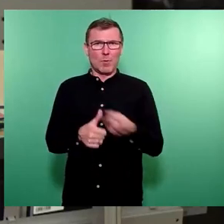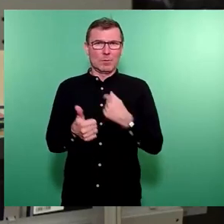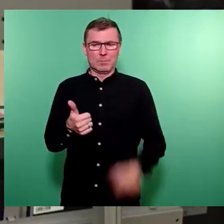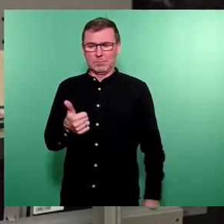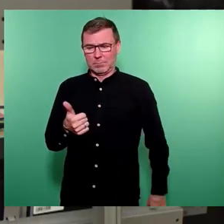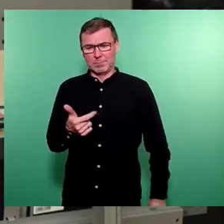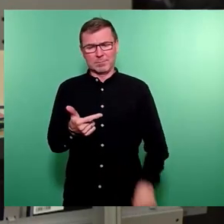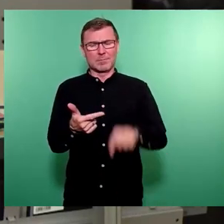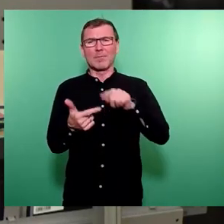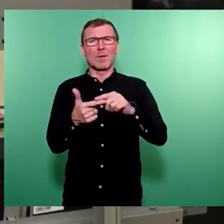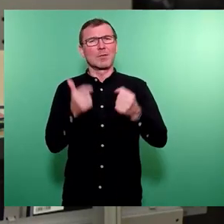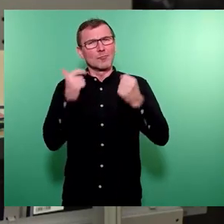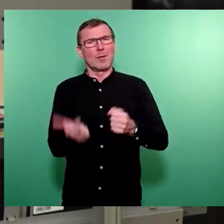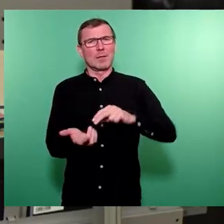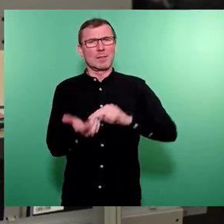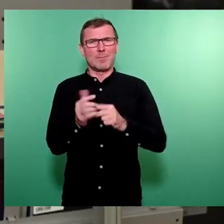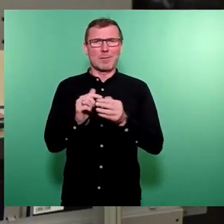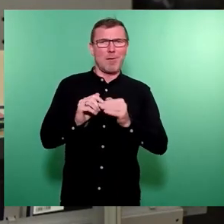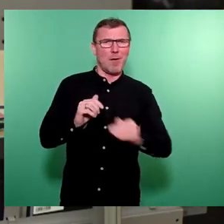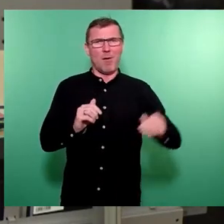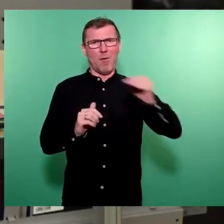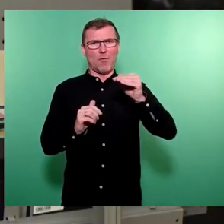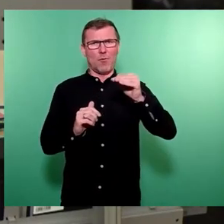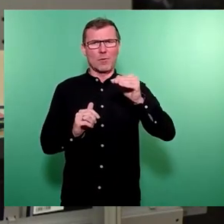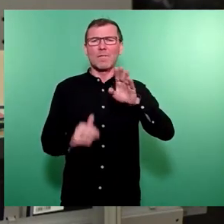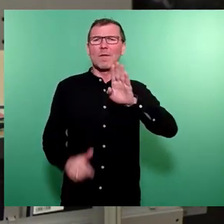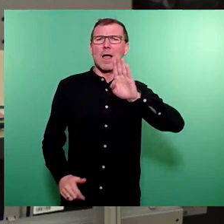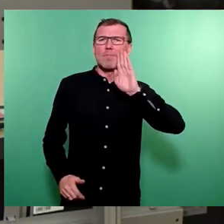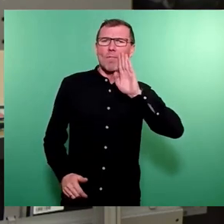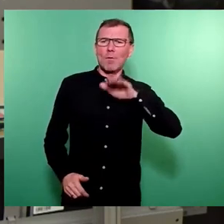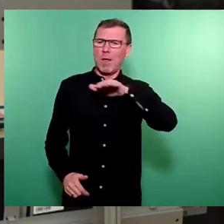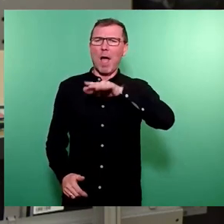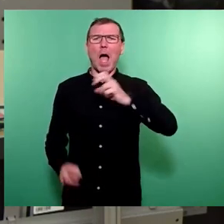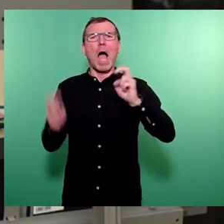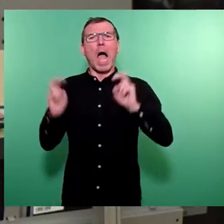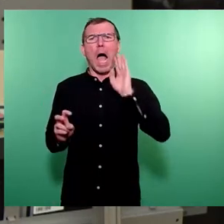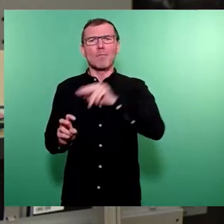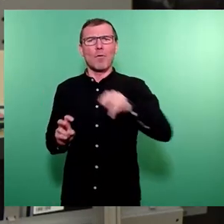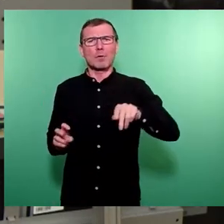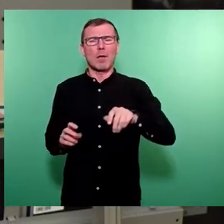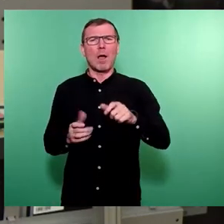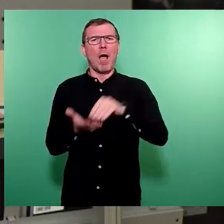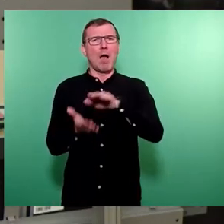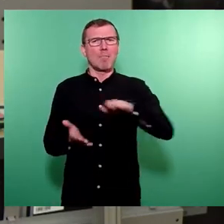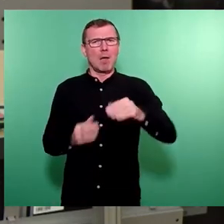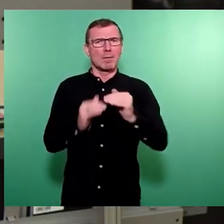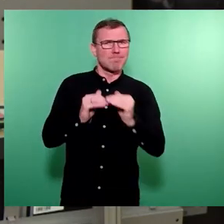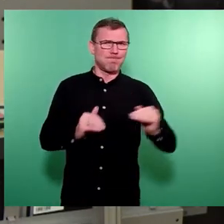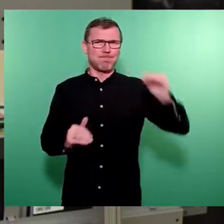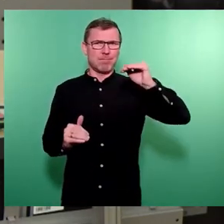sehr massiv geplante Erhöhung des Bewohner- und Anwohnerparkens und noch dazu die Ausweitung der